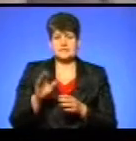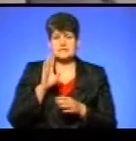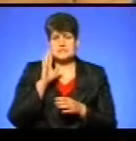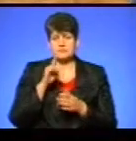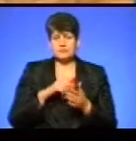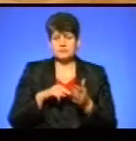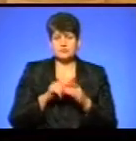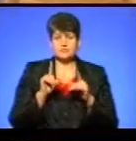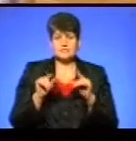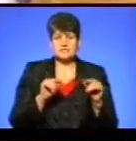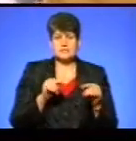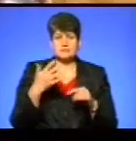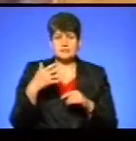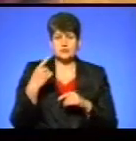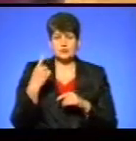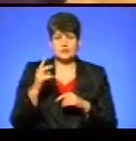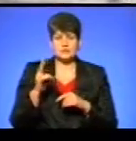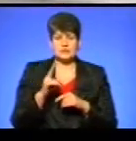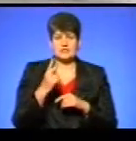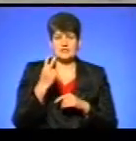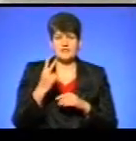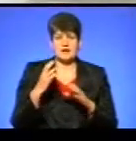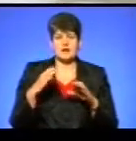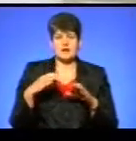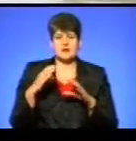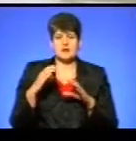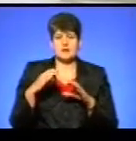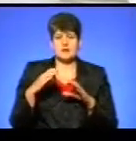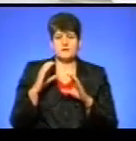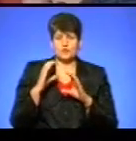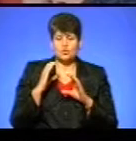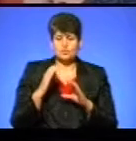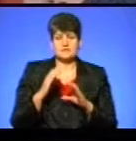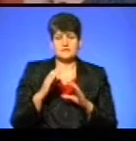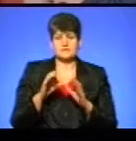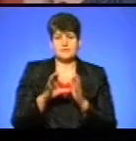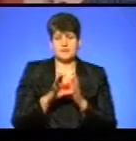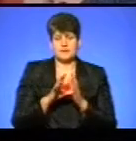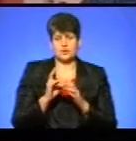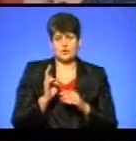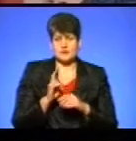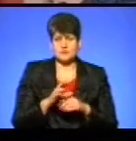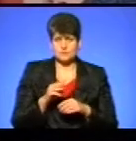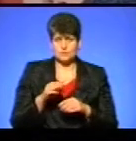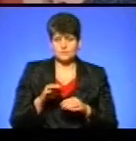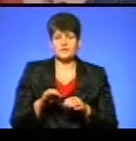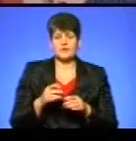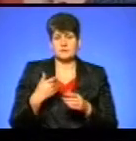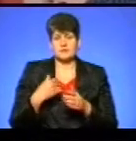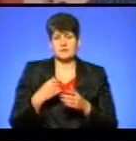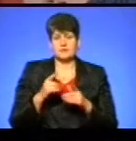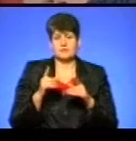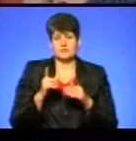містом їздили 51 тролейбус та два автобуси Тернопіль-Електротрансу. Відповідно до затвердженого графіку має